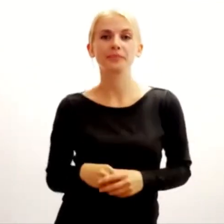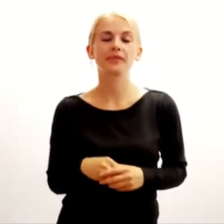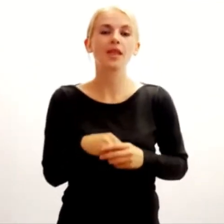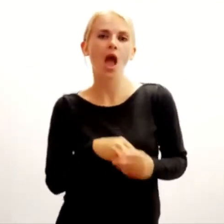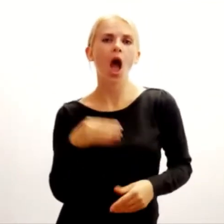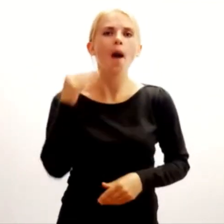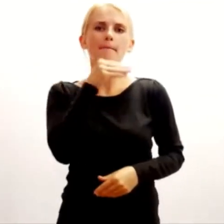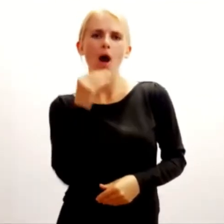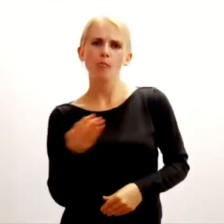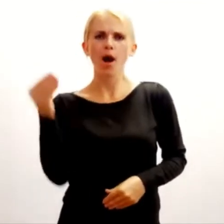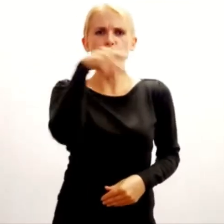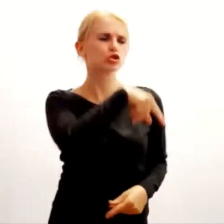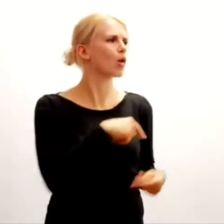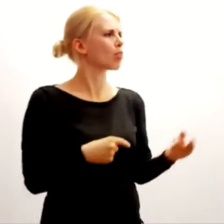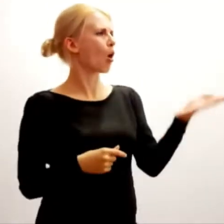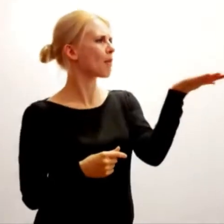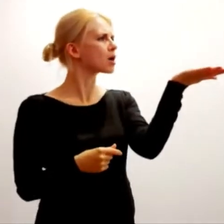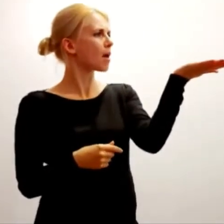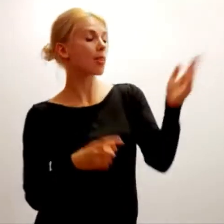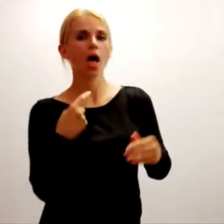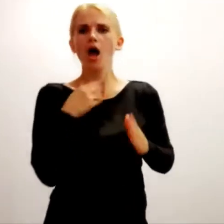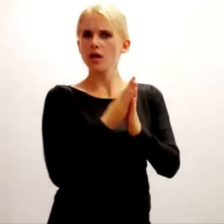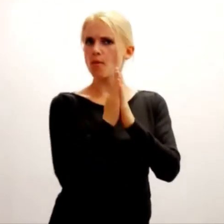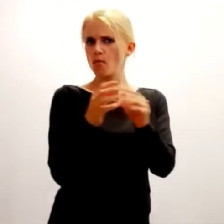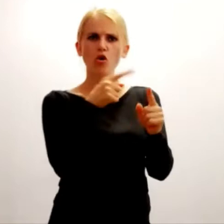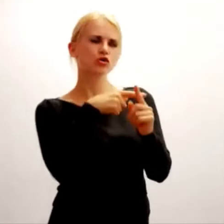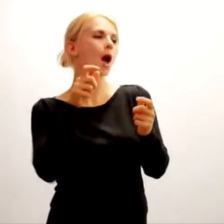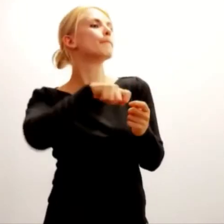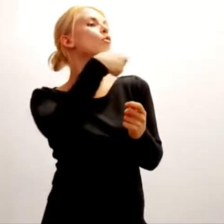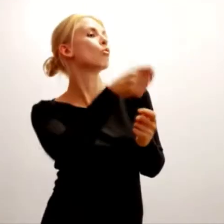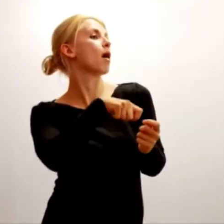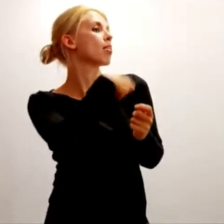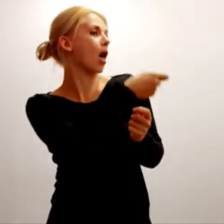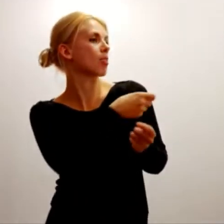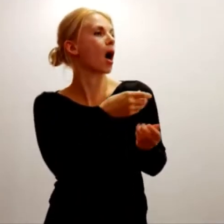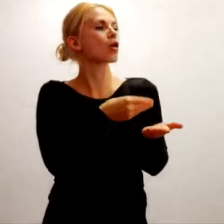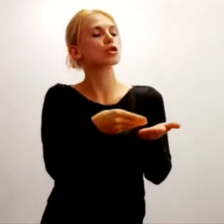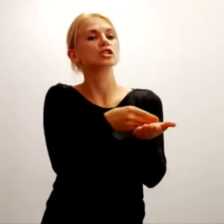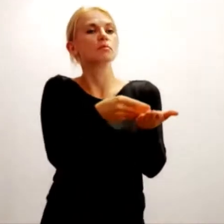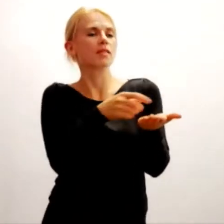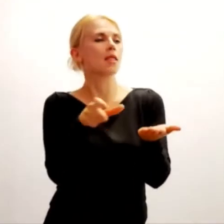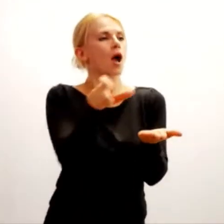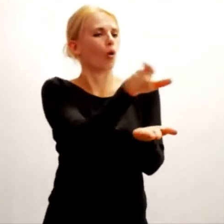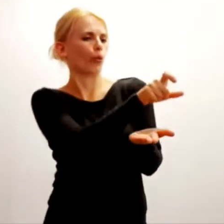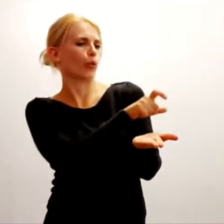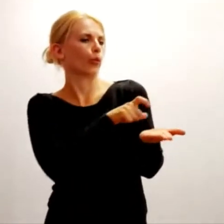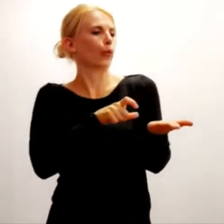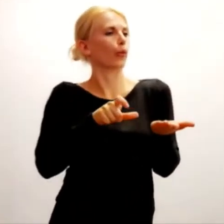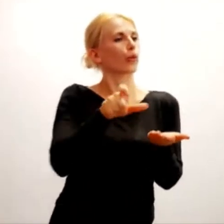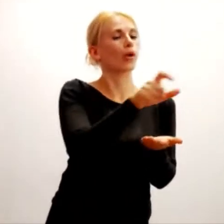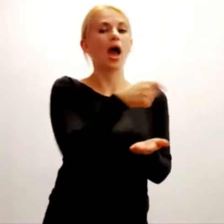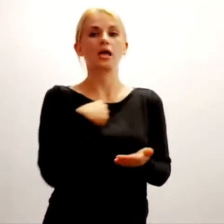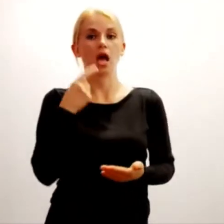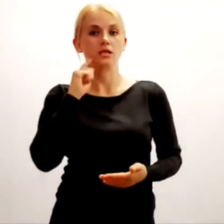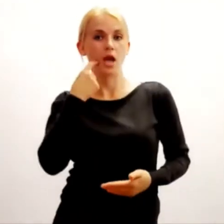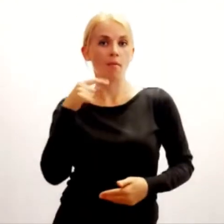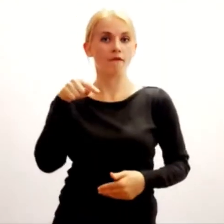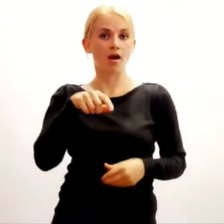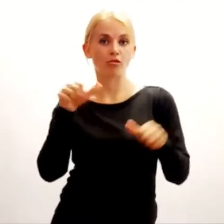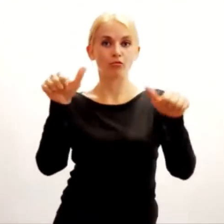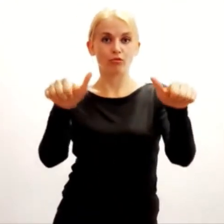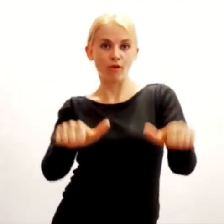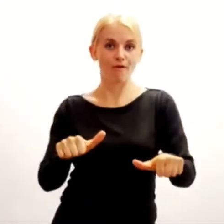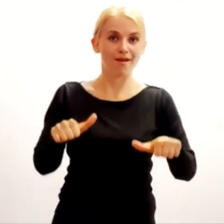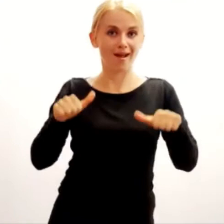Przyszła małpa do barmana Ja poproszę półbanana Niech otoczy go śmietana Ja zostaję tu